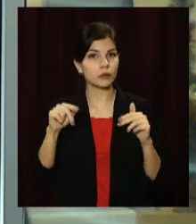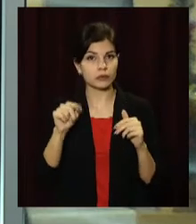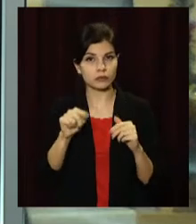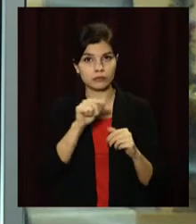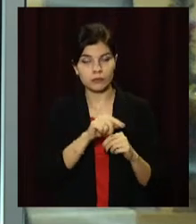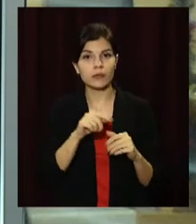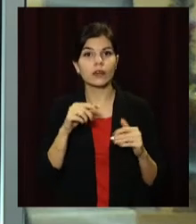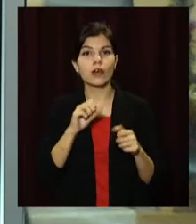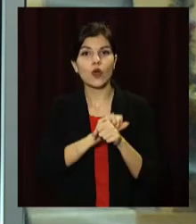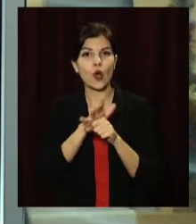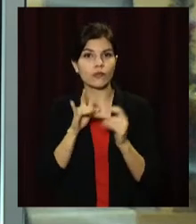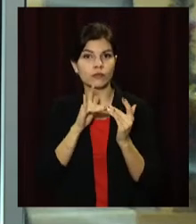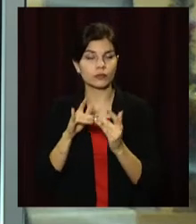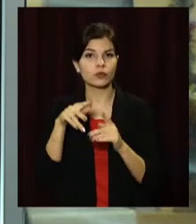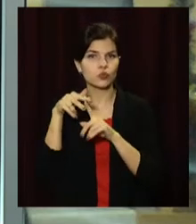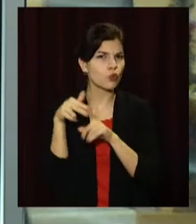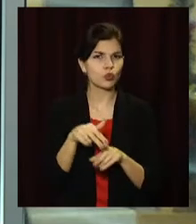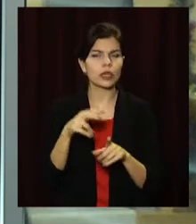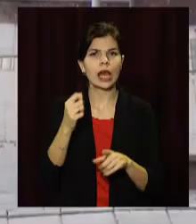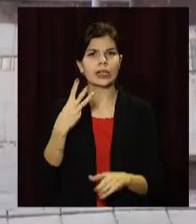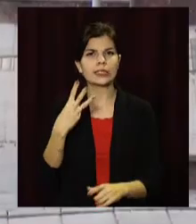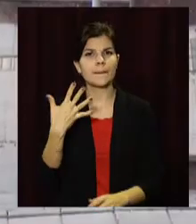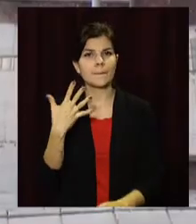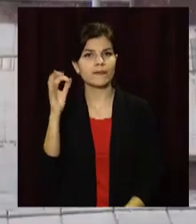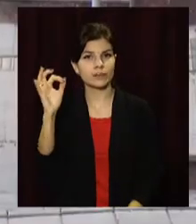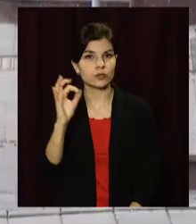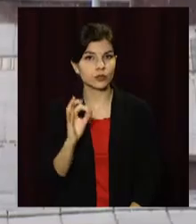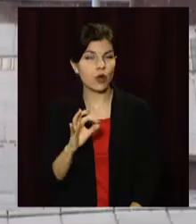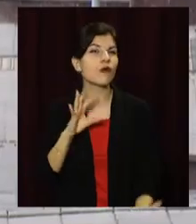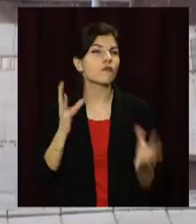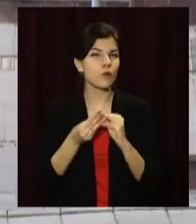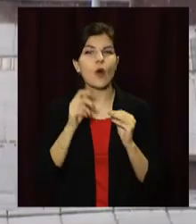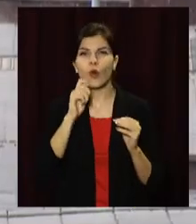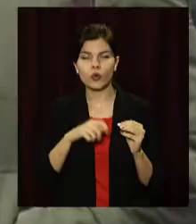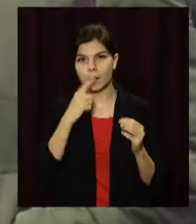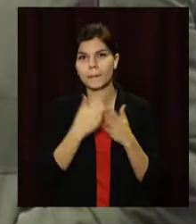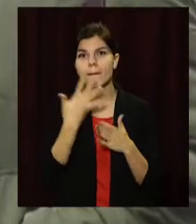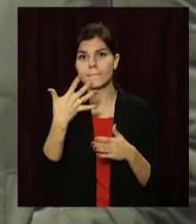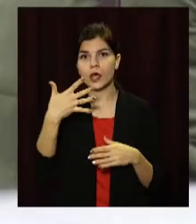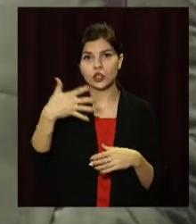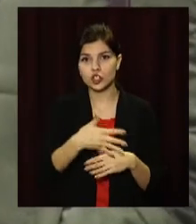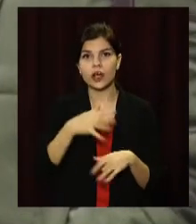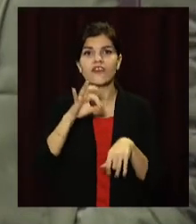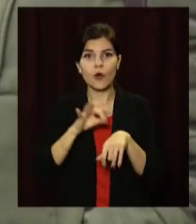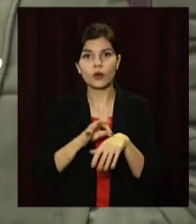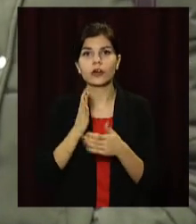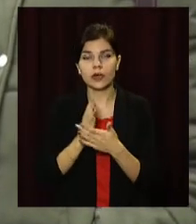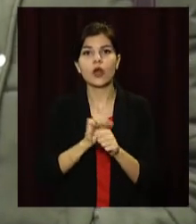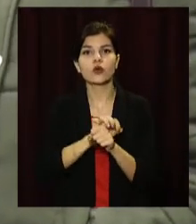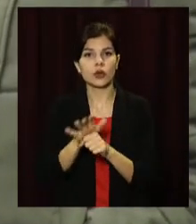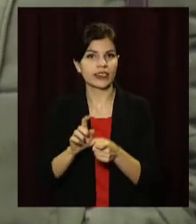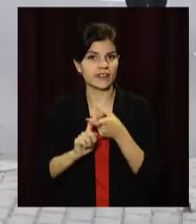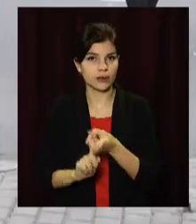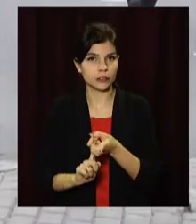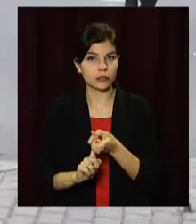Ковідні ліжка завантажені в області на 35%. Загалом в Україні понад 5 тисяч хворих з коронавірусною